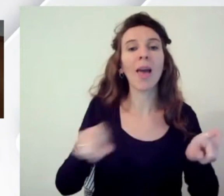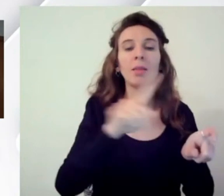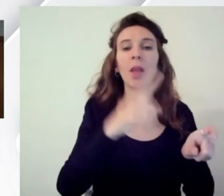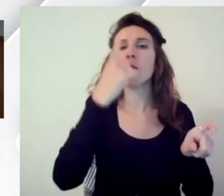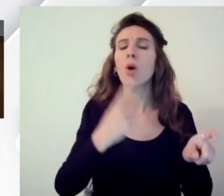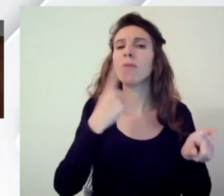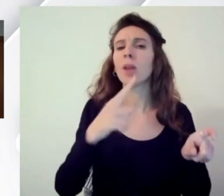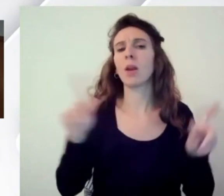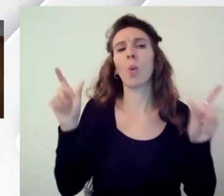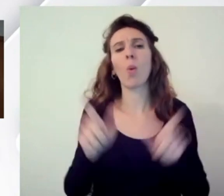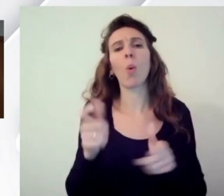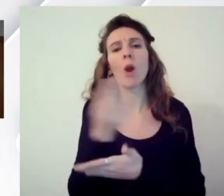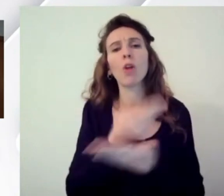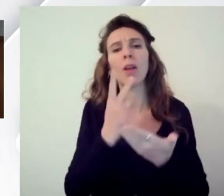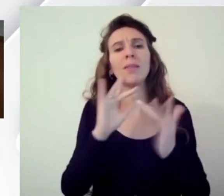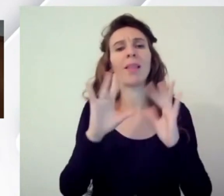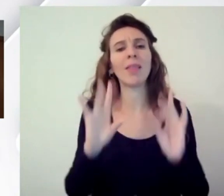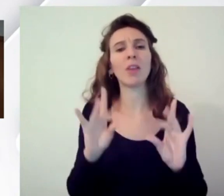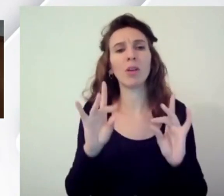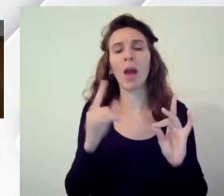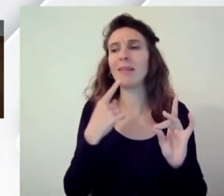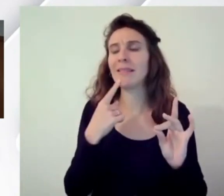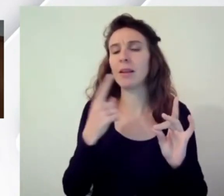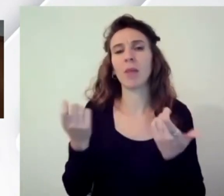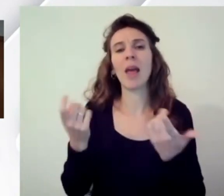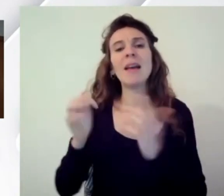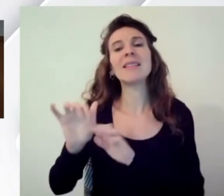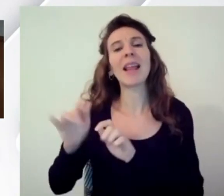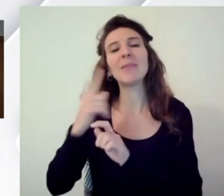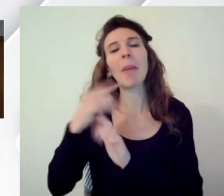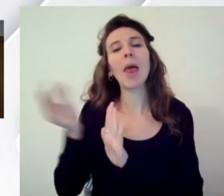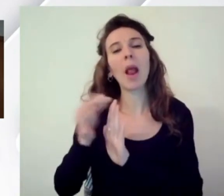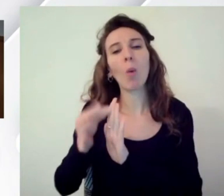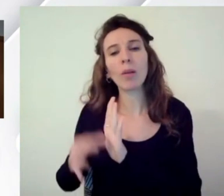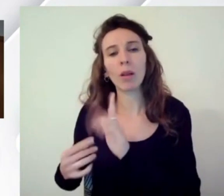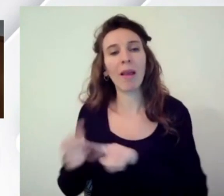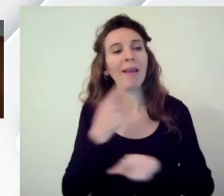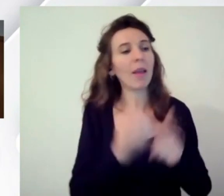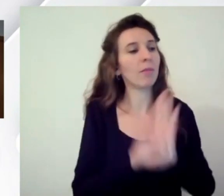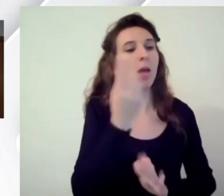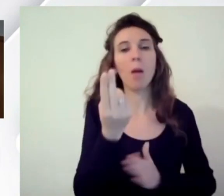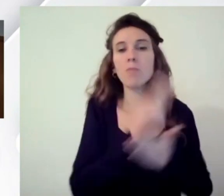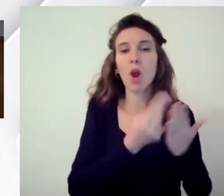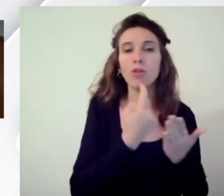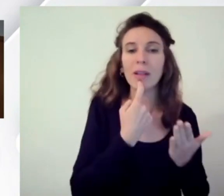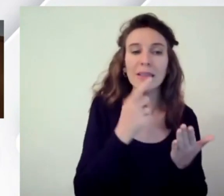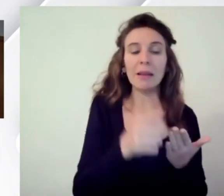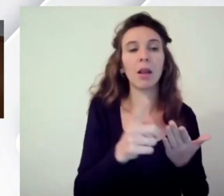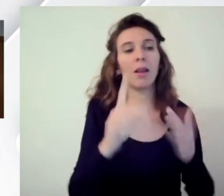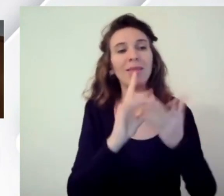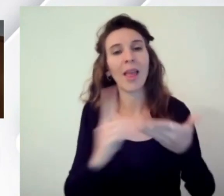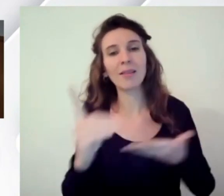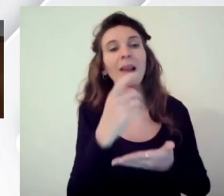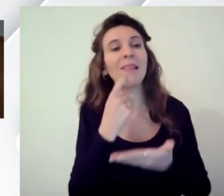progetti digitali da chi scrive i requisiti a chi fa i progetti a chi fa design a chi fa sviluppo a chi